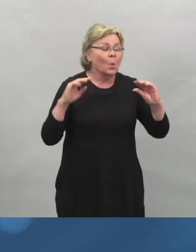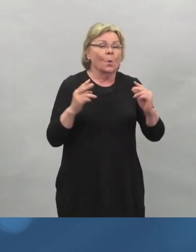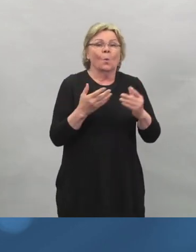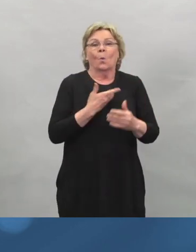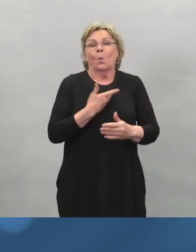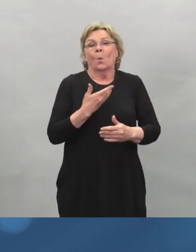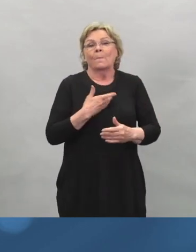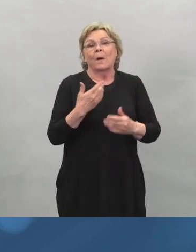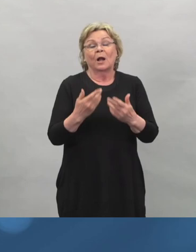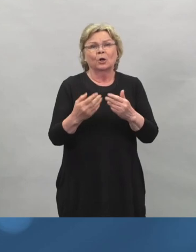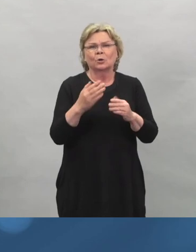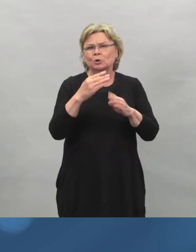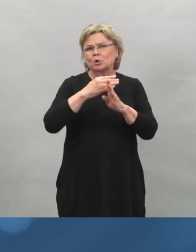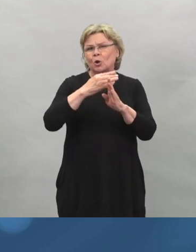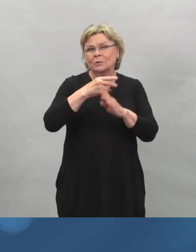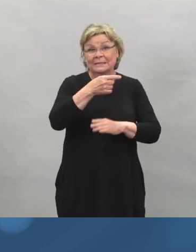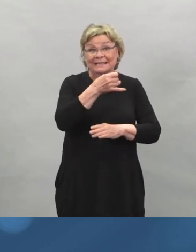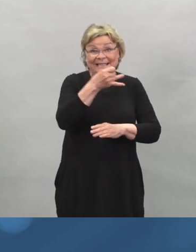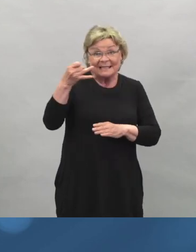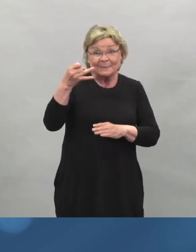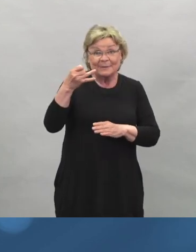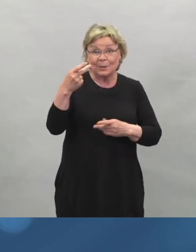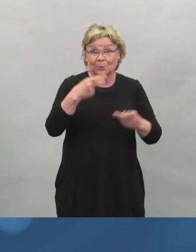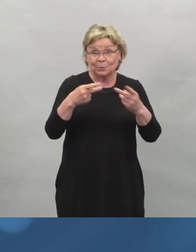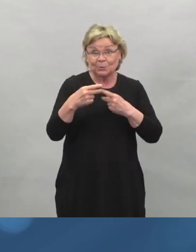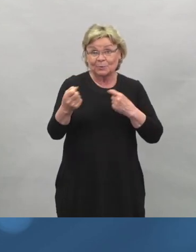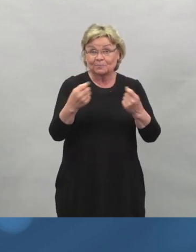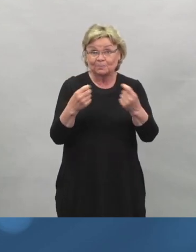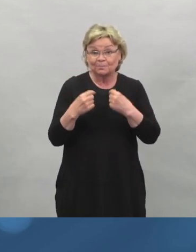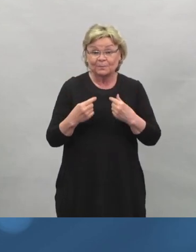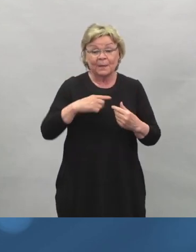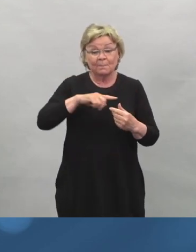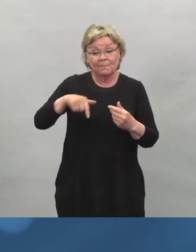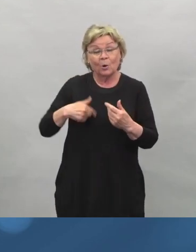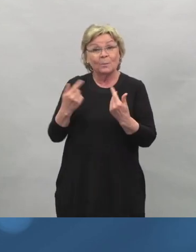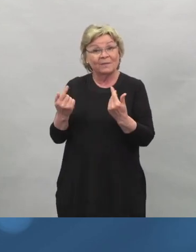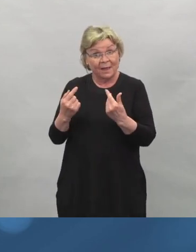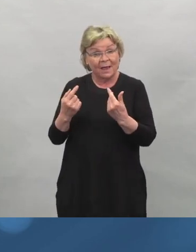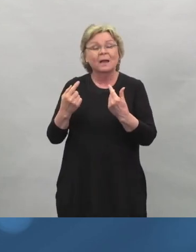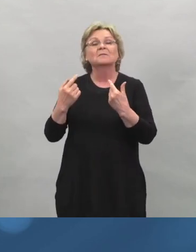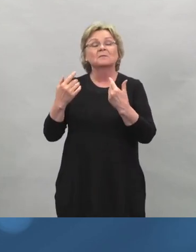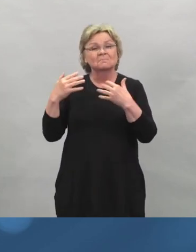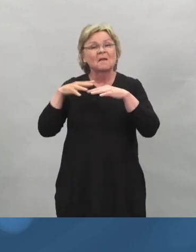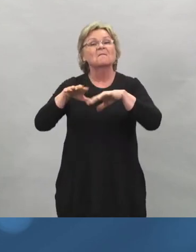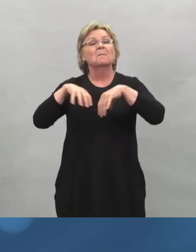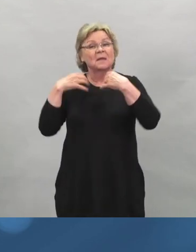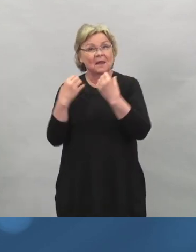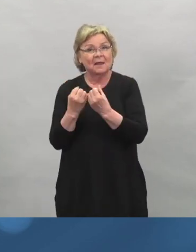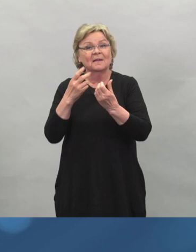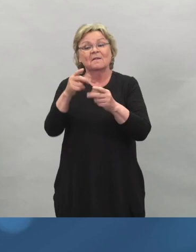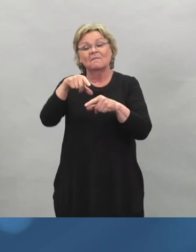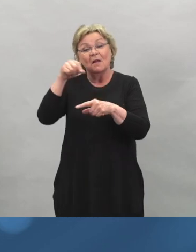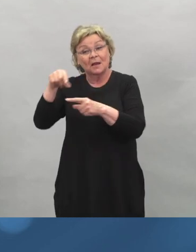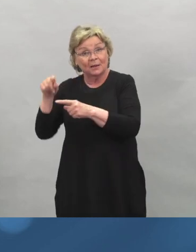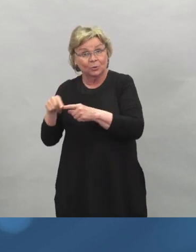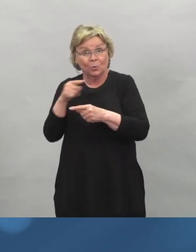Tähän webinaariin olemme poimineet vastattavaksi kysymyksiä, jotka toistuvat kaikkein useimmin.